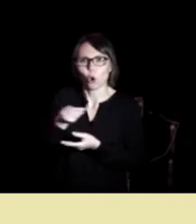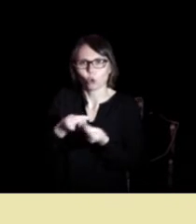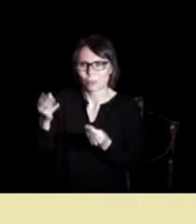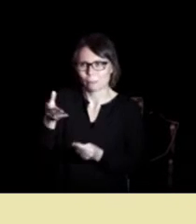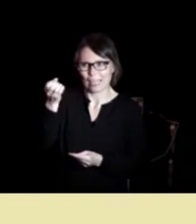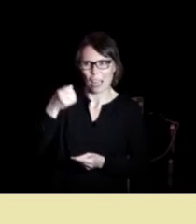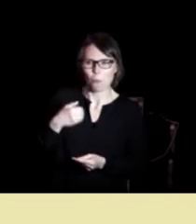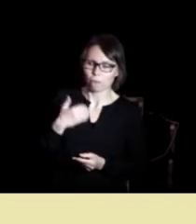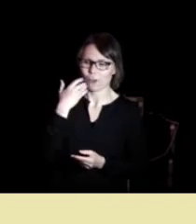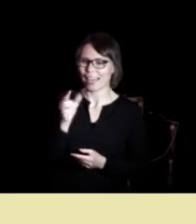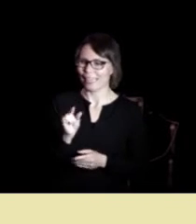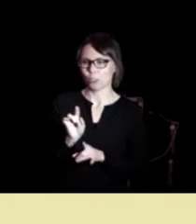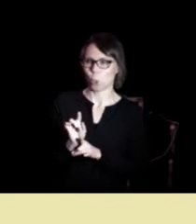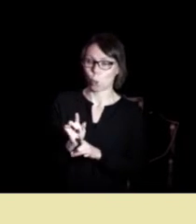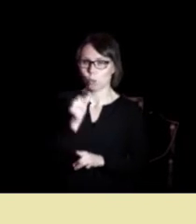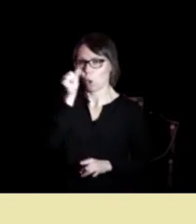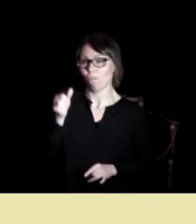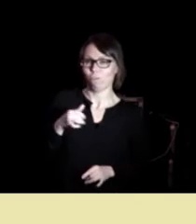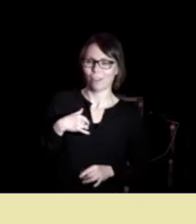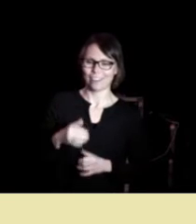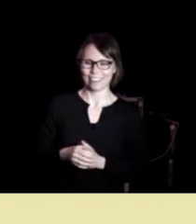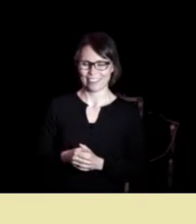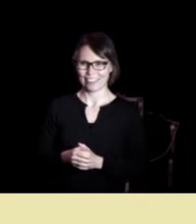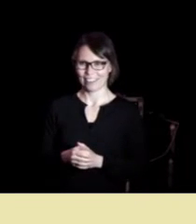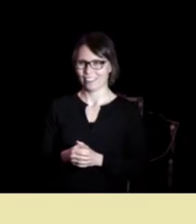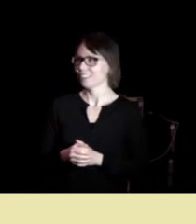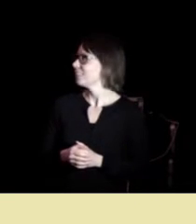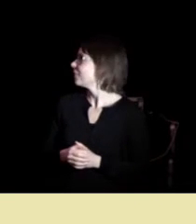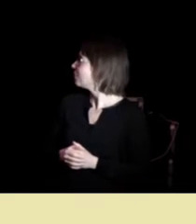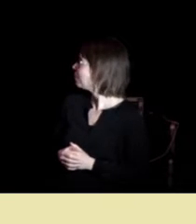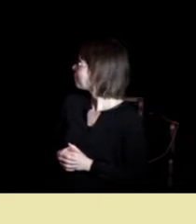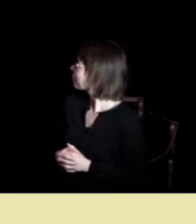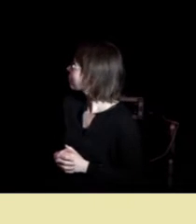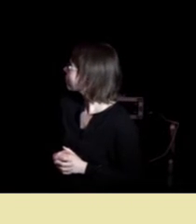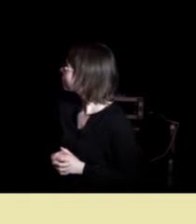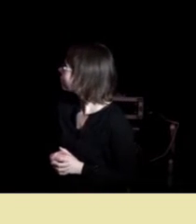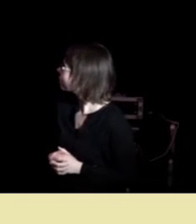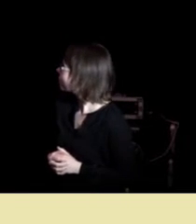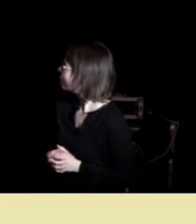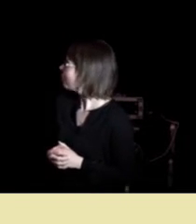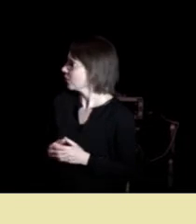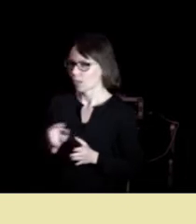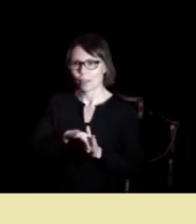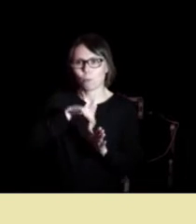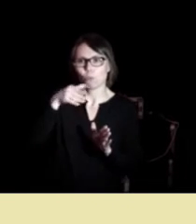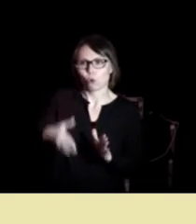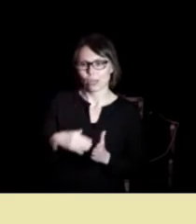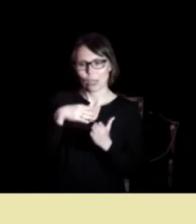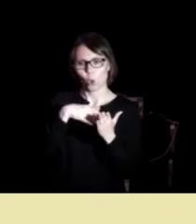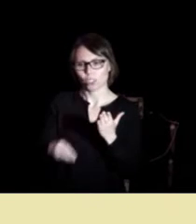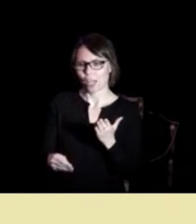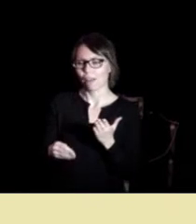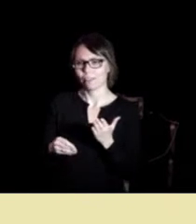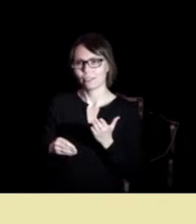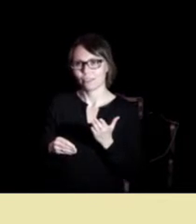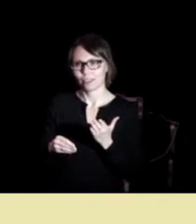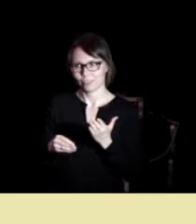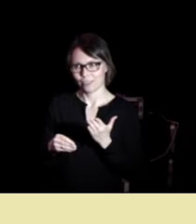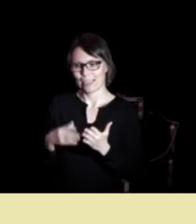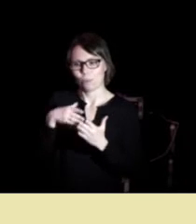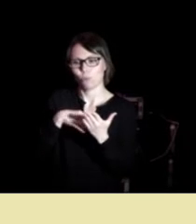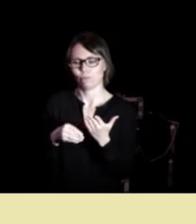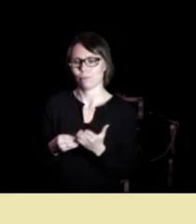begrep for å være litt sånn tøff en pokkelkostnad i budsjettene i årene fremover en